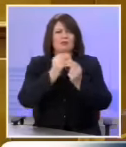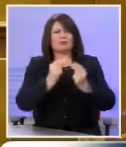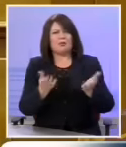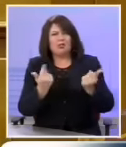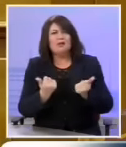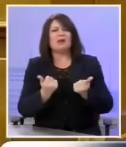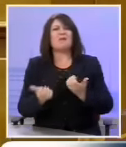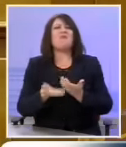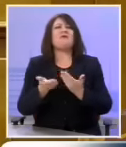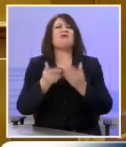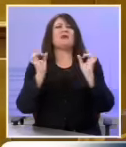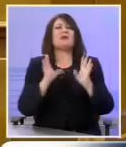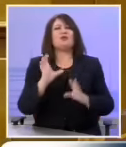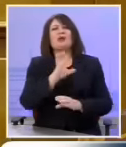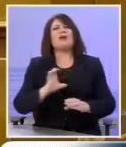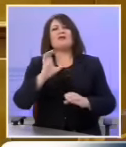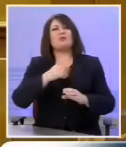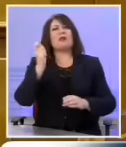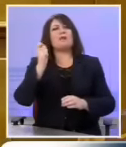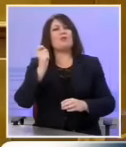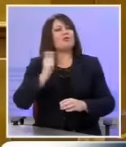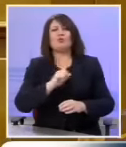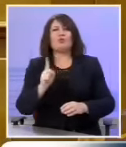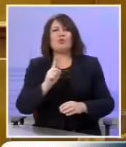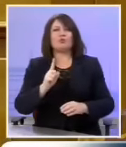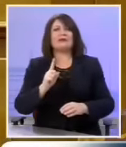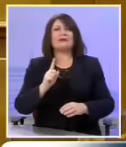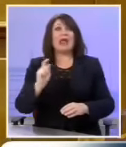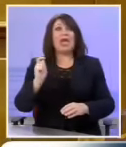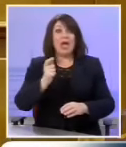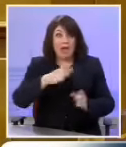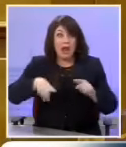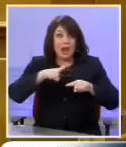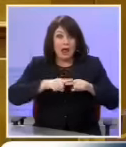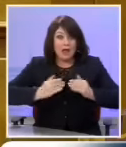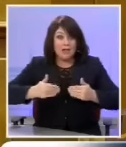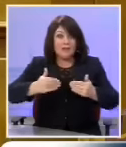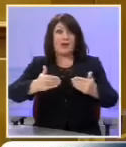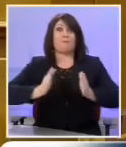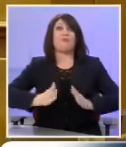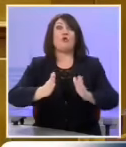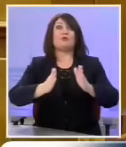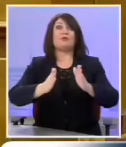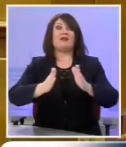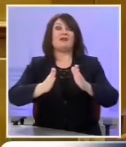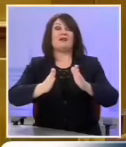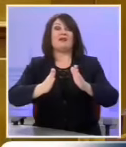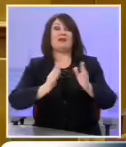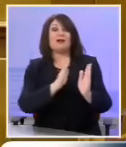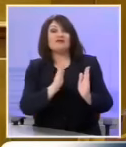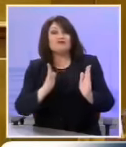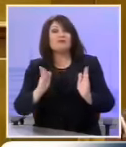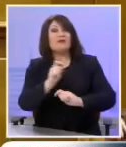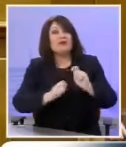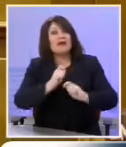ότι δεν βοηθάει ούτε την ευρωπαϊκή πολιτική αλλά ούτε την εθνική προοπτική διάσωσης και ανάταξης της χώρας.